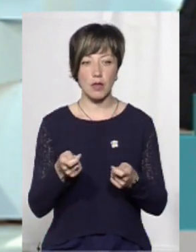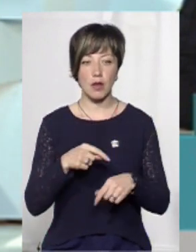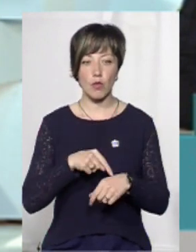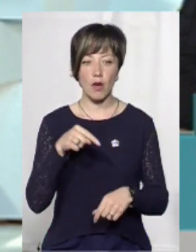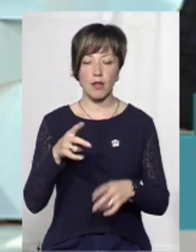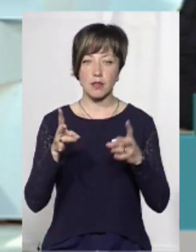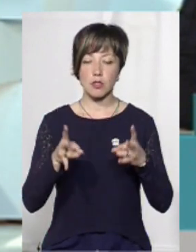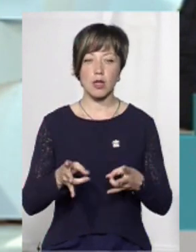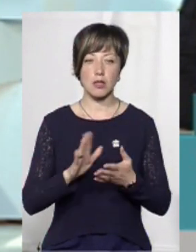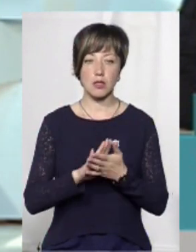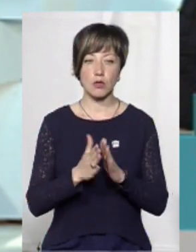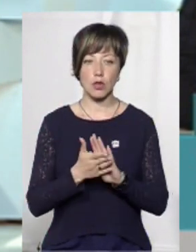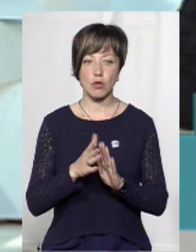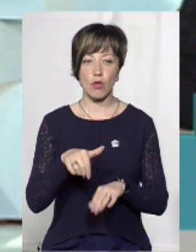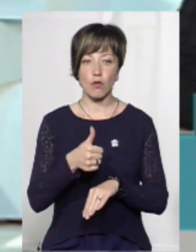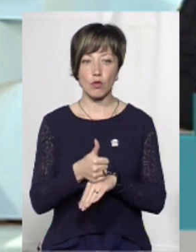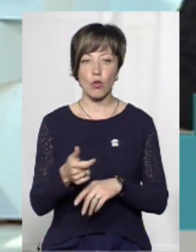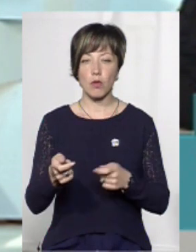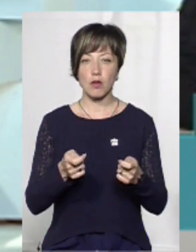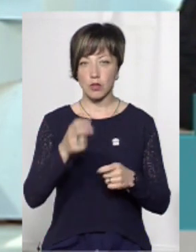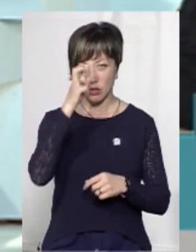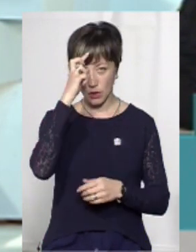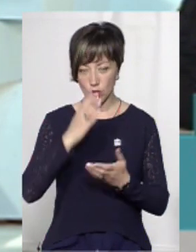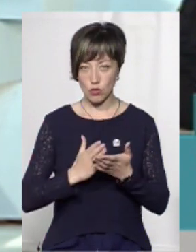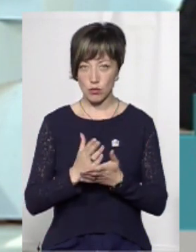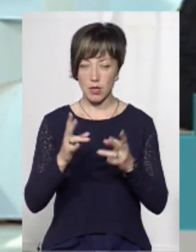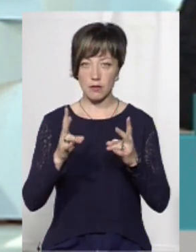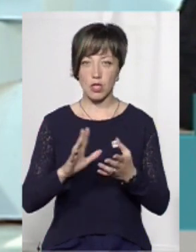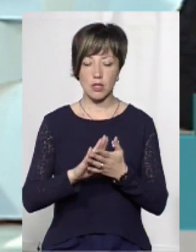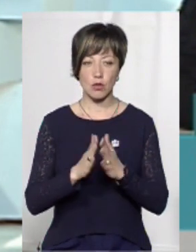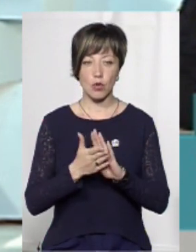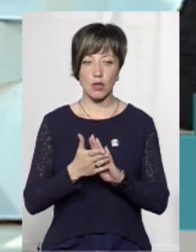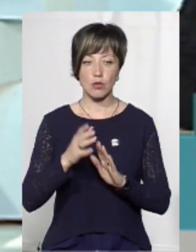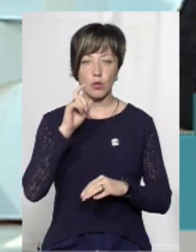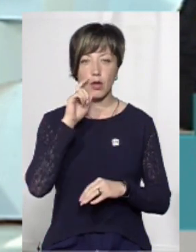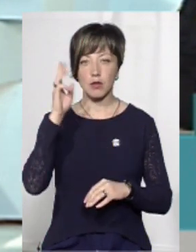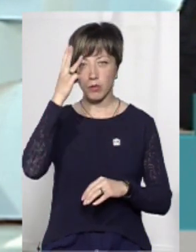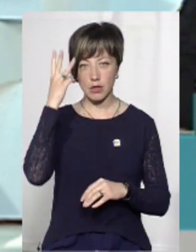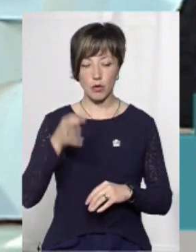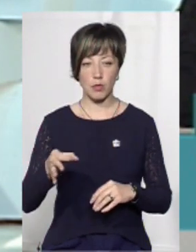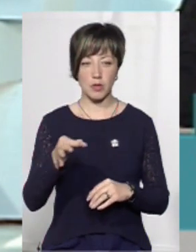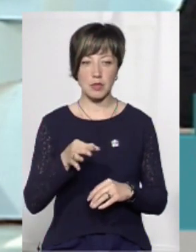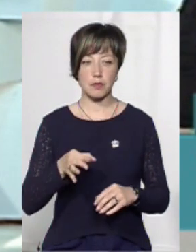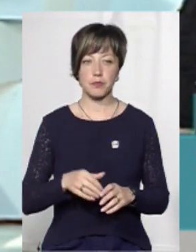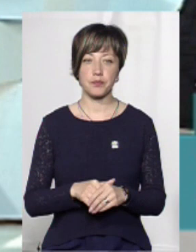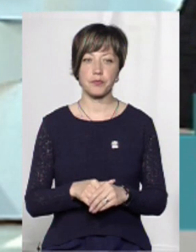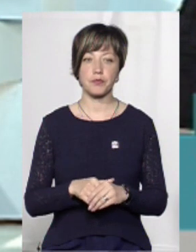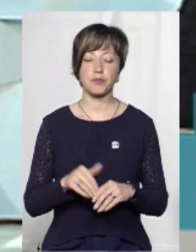реагування на надзвичайні ситуації головного управління Державної служби надзвичайних ситуацій України у Хмельницькій області.